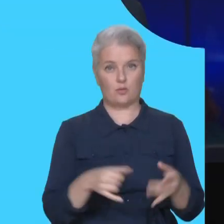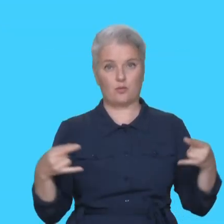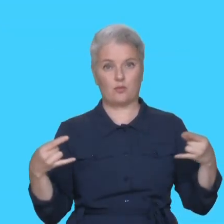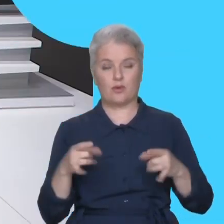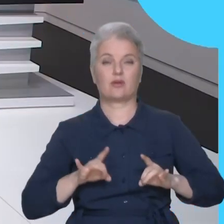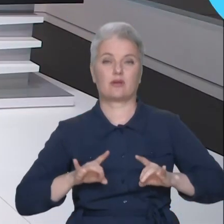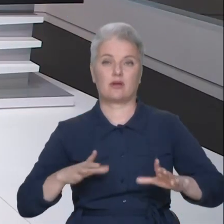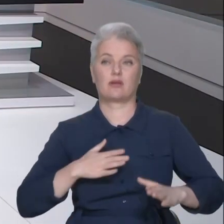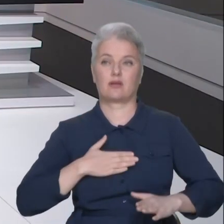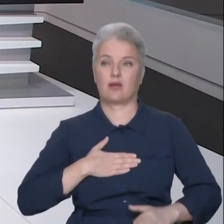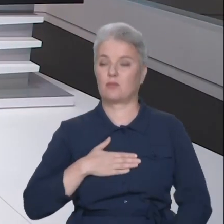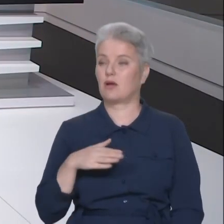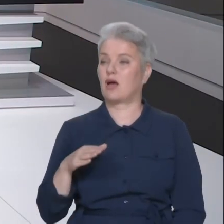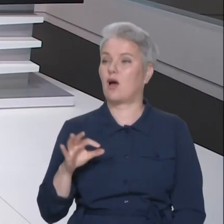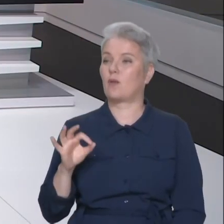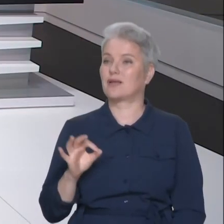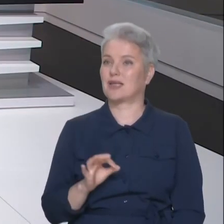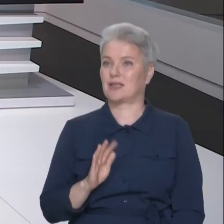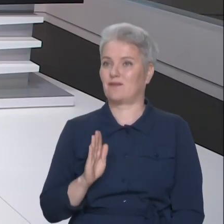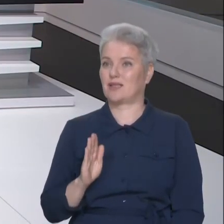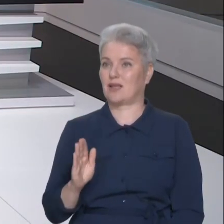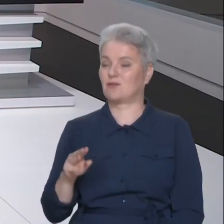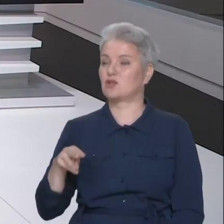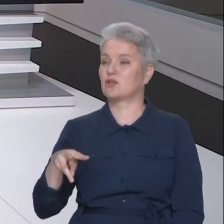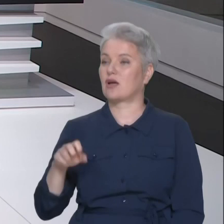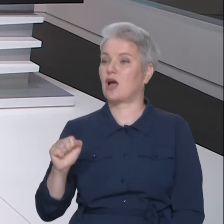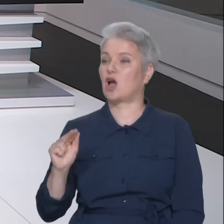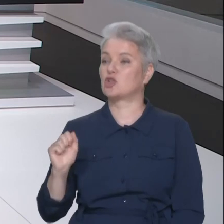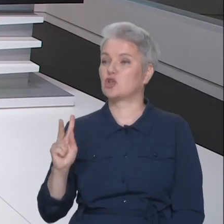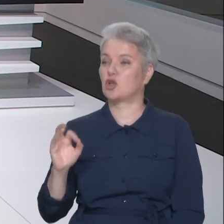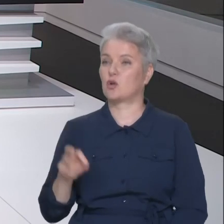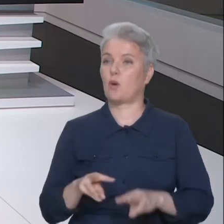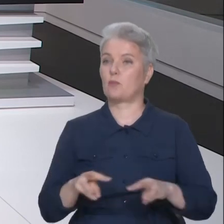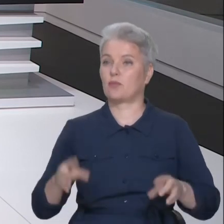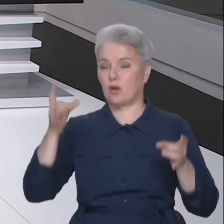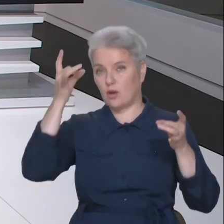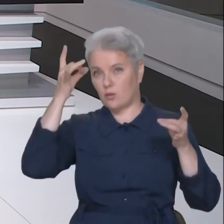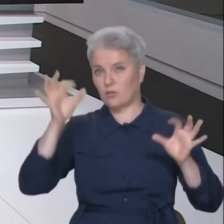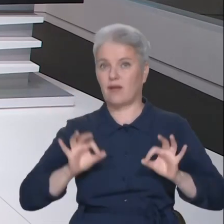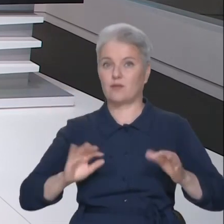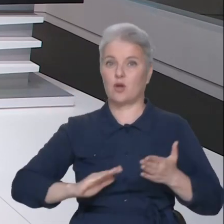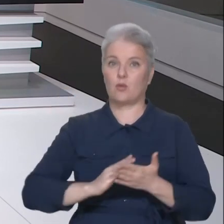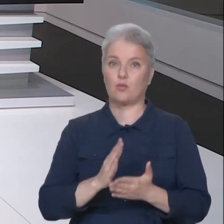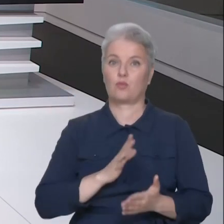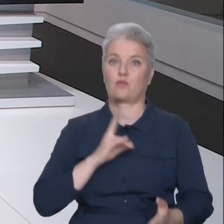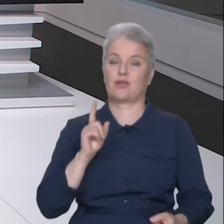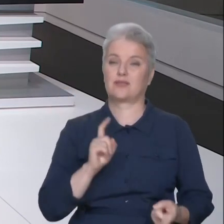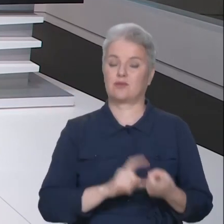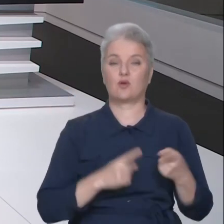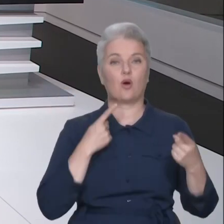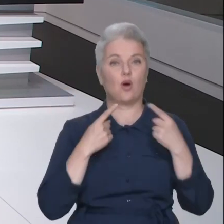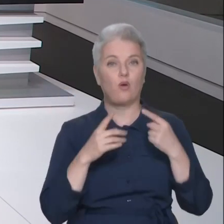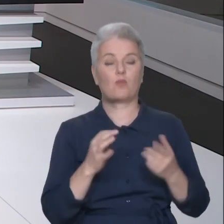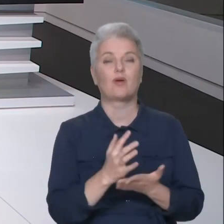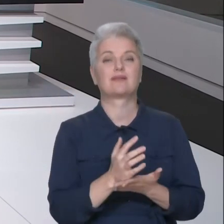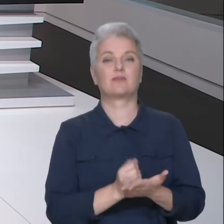поінформували нас Олександр Володимирович. Олександр Ткаченко, міністр культури та інформаційної політики, був з нами на зв'язку. Говорили про